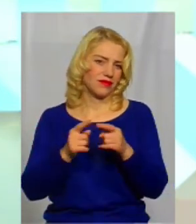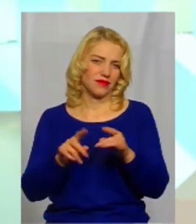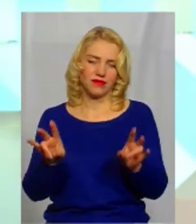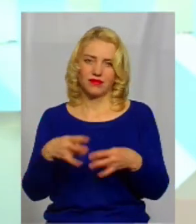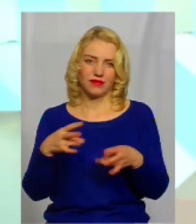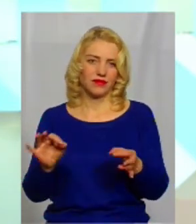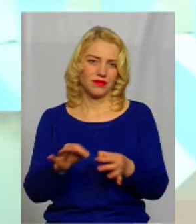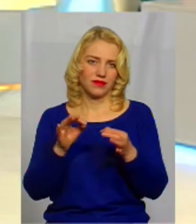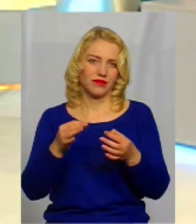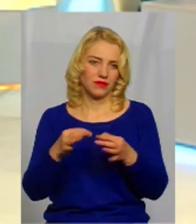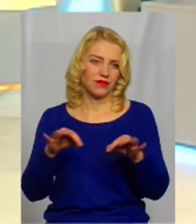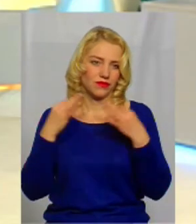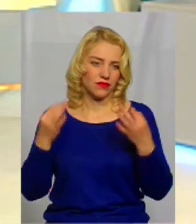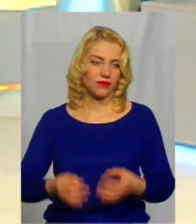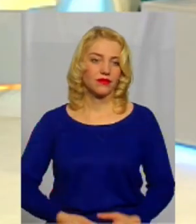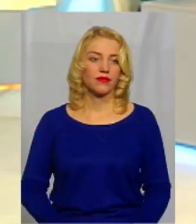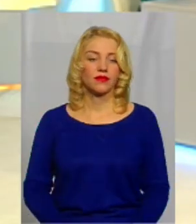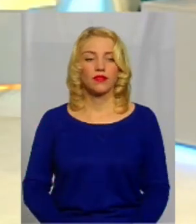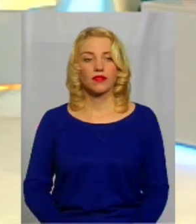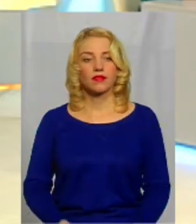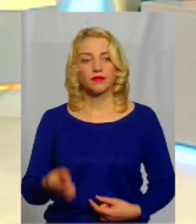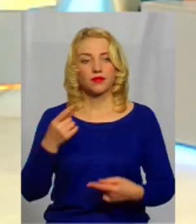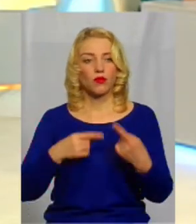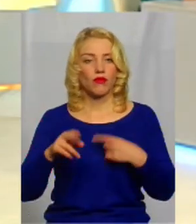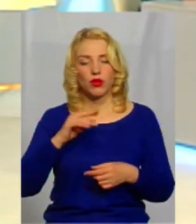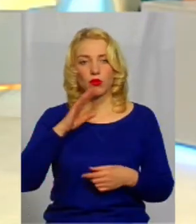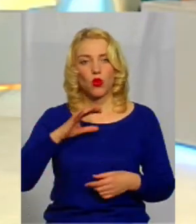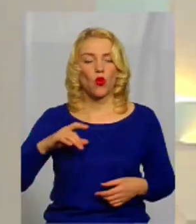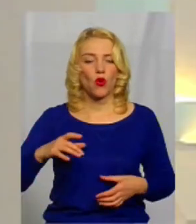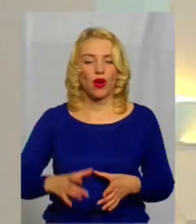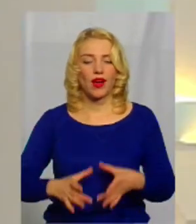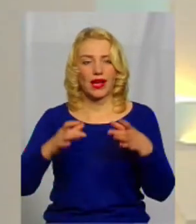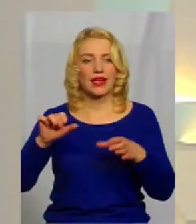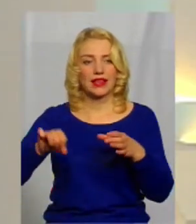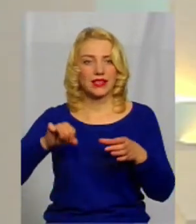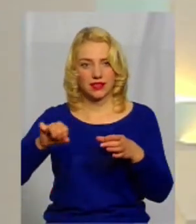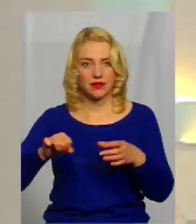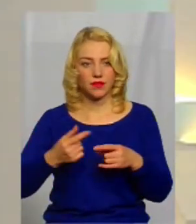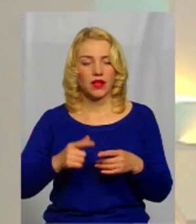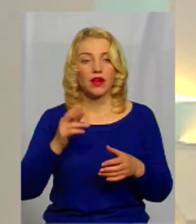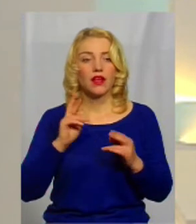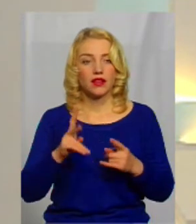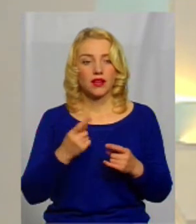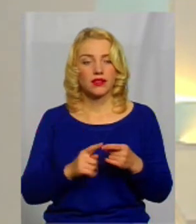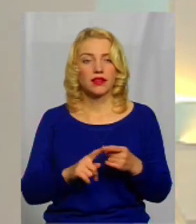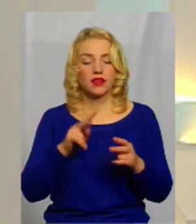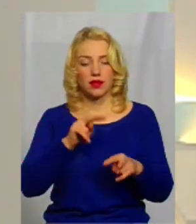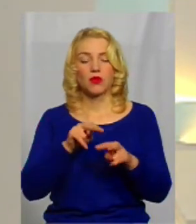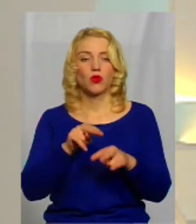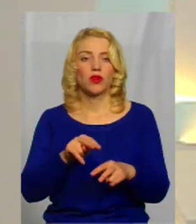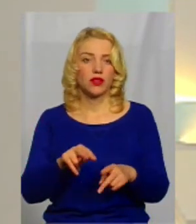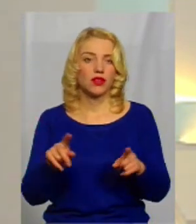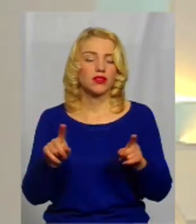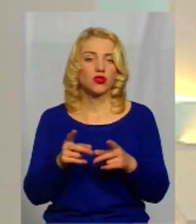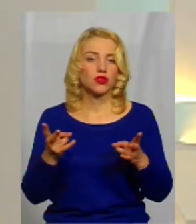треба. Повернімося до криниць. Є криниця, як за нею доглядати?